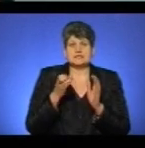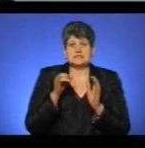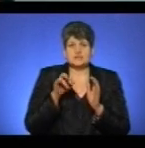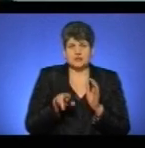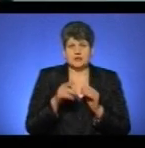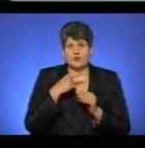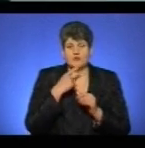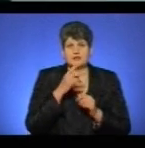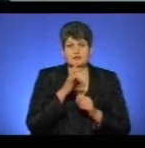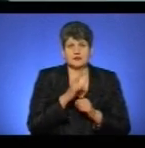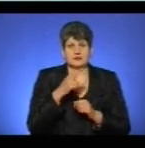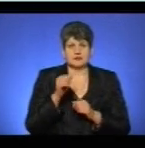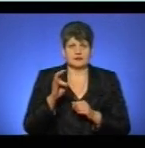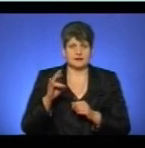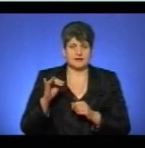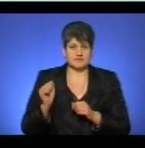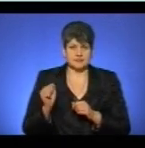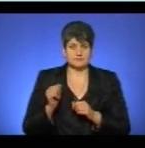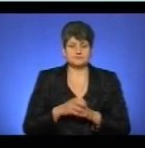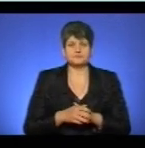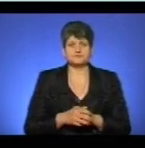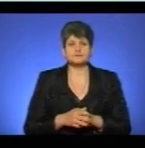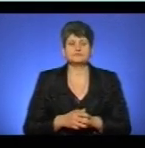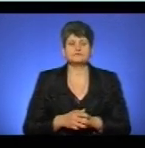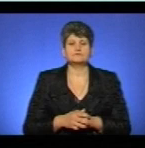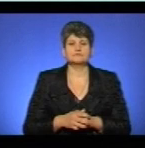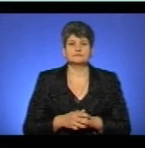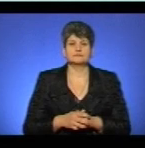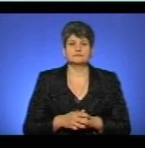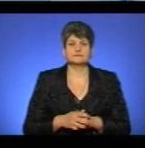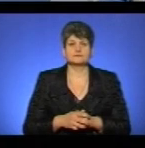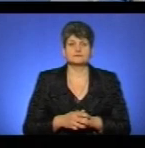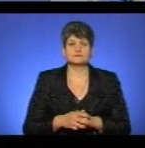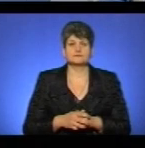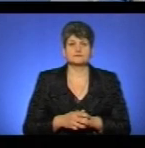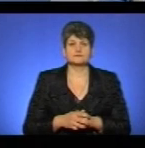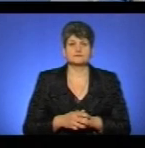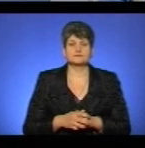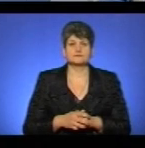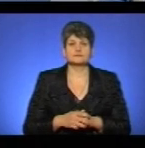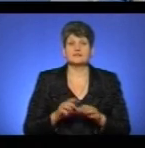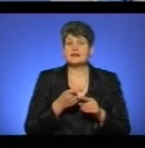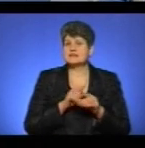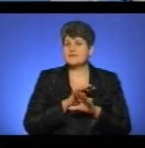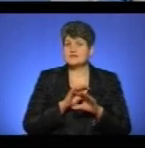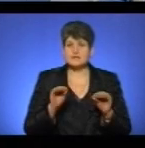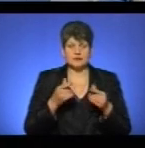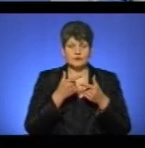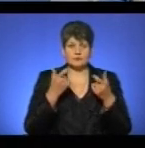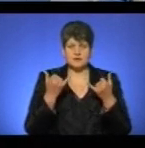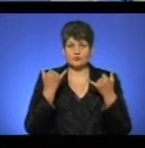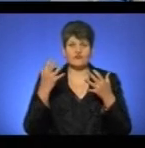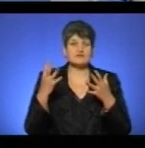Наталя Данилевська. Марія Котенко, Оксана Галіяш, Новини. Це вся інформація, яку я